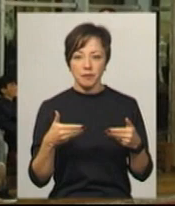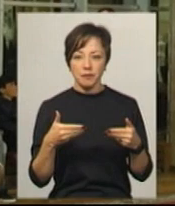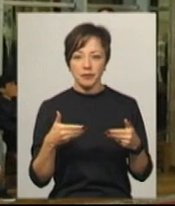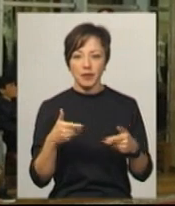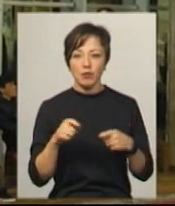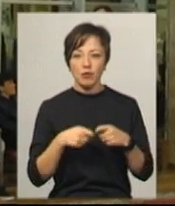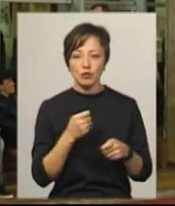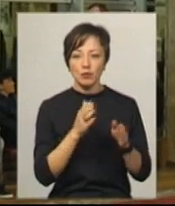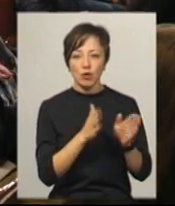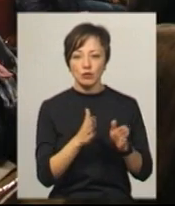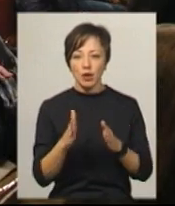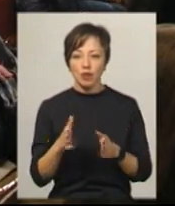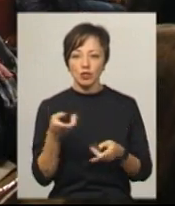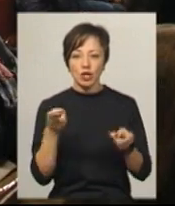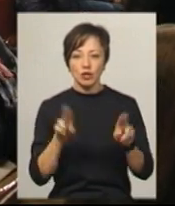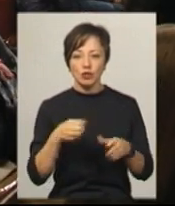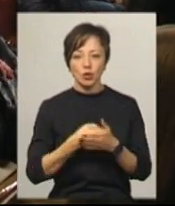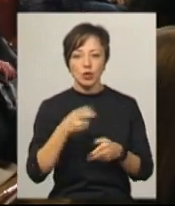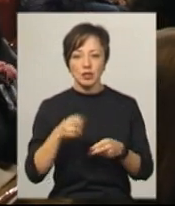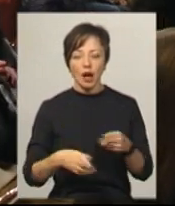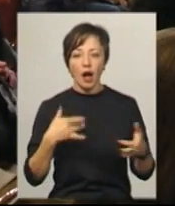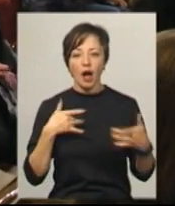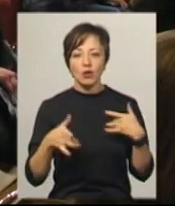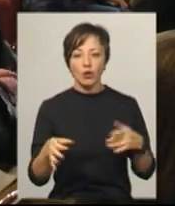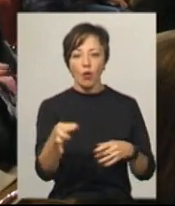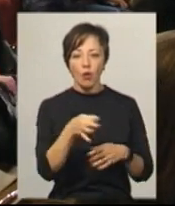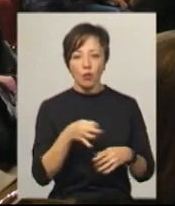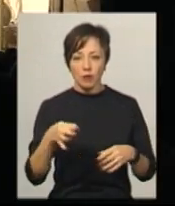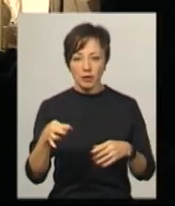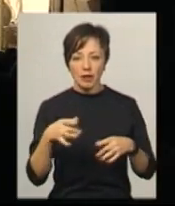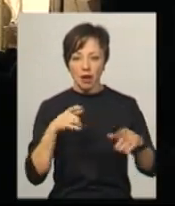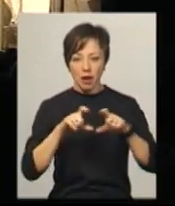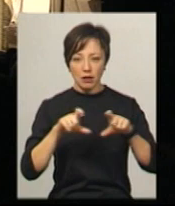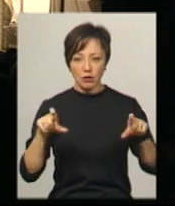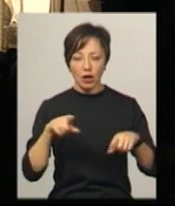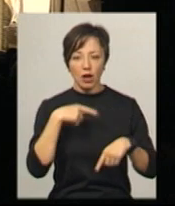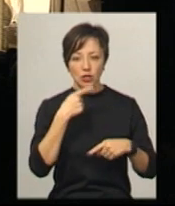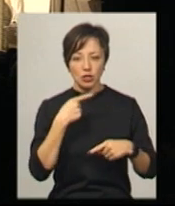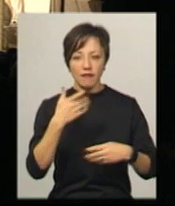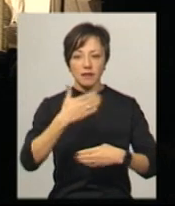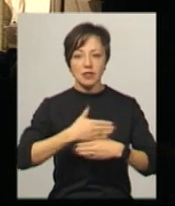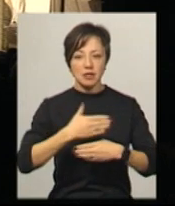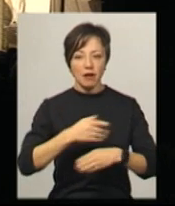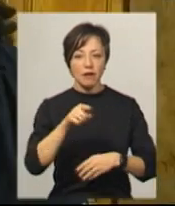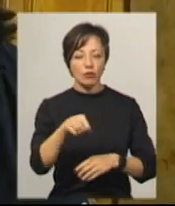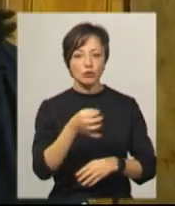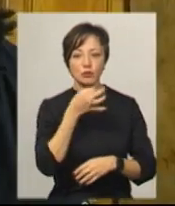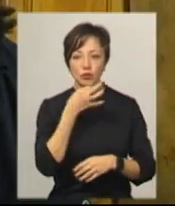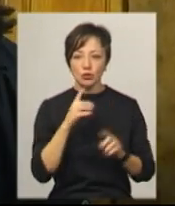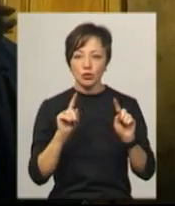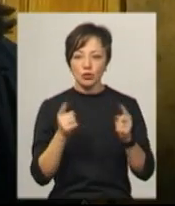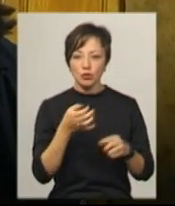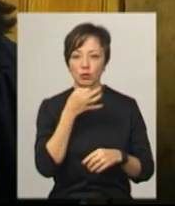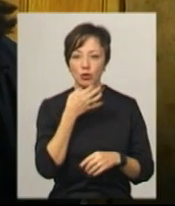розпорядок і залишимося до кінця. Актор облмуздрамтеатру імені Михайла Старицького Олександр Віт каже, вистава йому сподобалась. Дуже